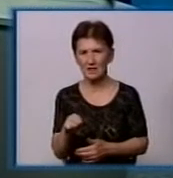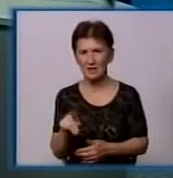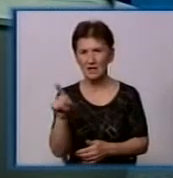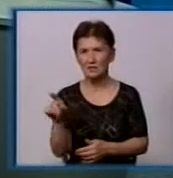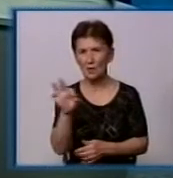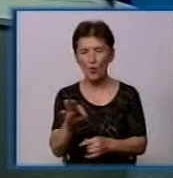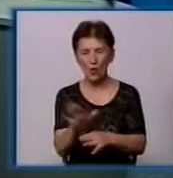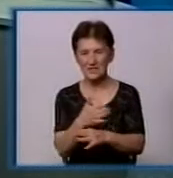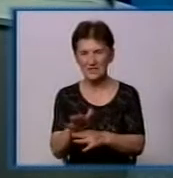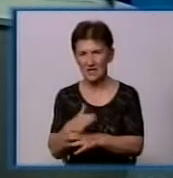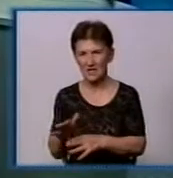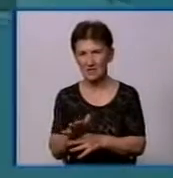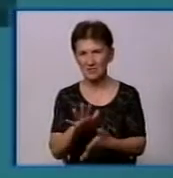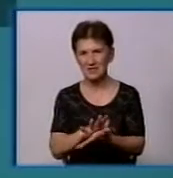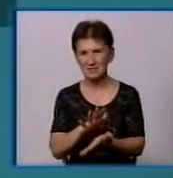роздільний збір сміття.